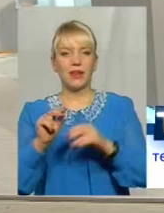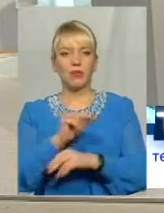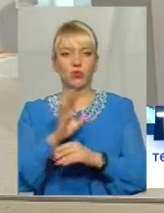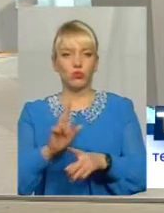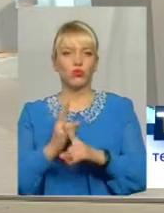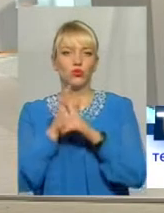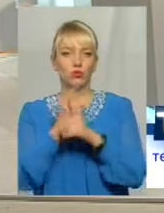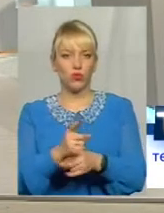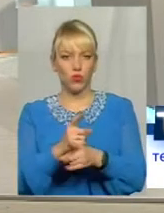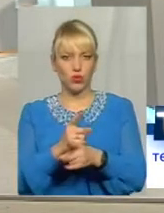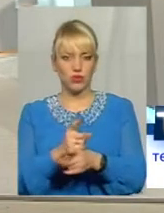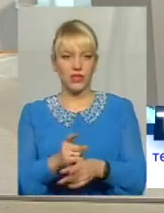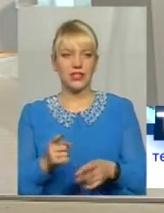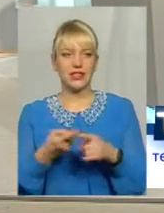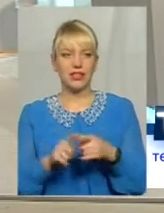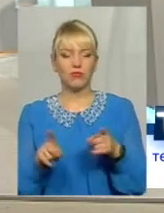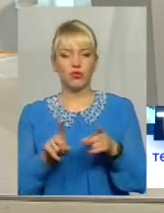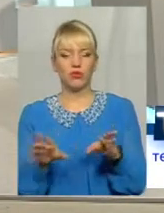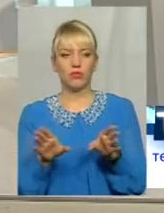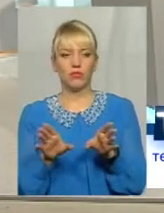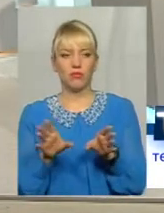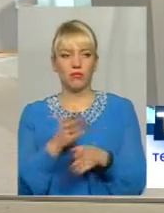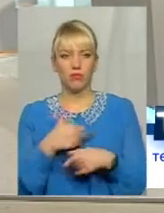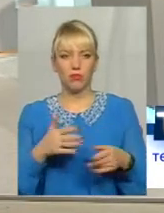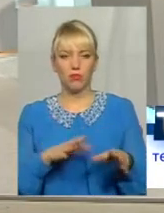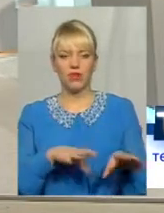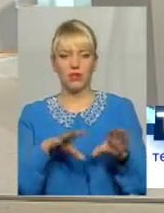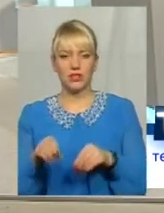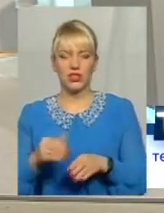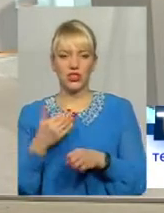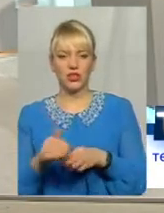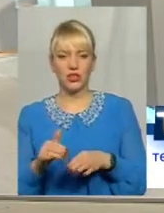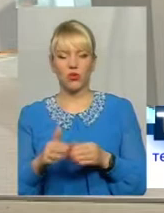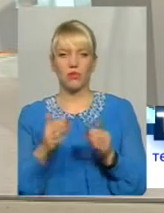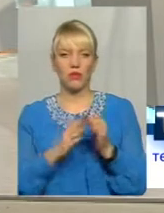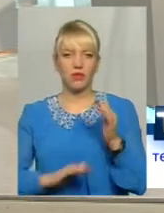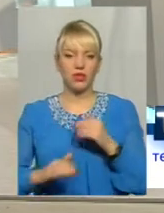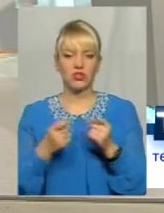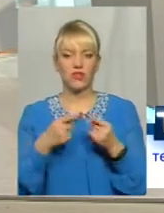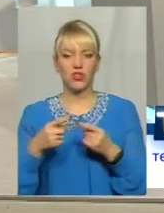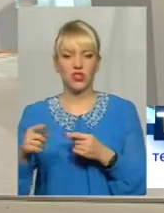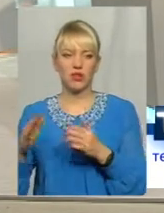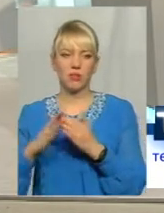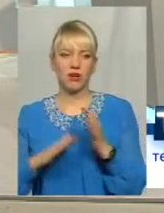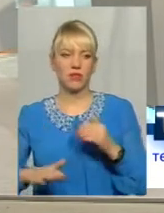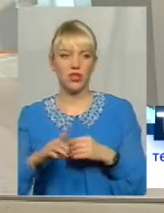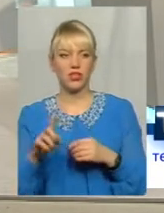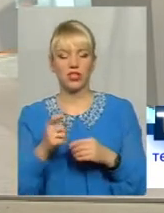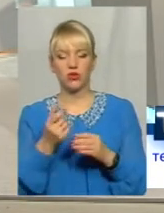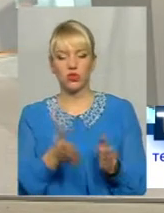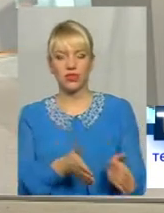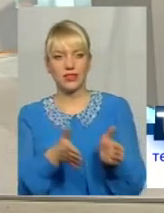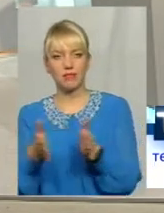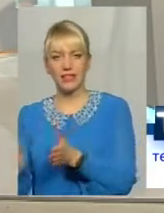супроводжуватись тим, що ми будемо, зараз ми перемістили частину приміщень в наші інші приміщення Тобто дещо змістили,